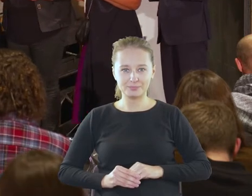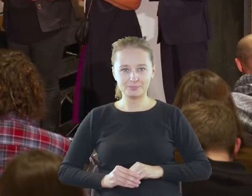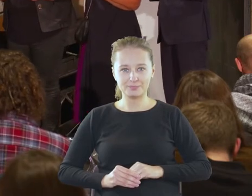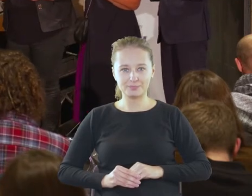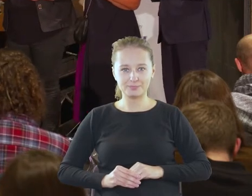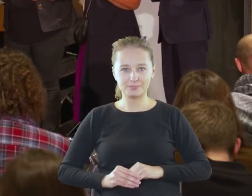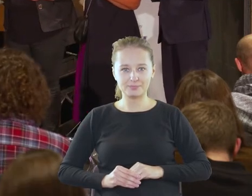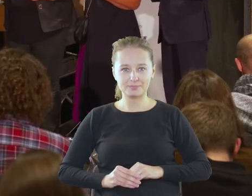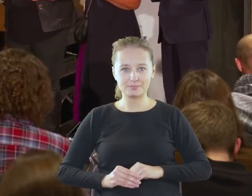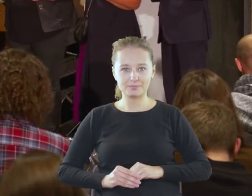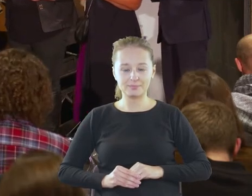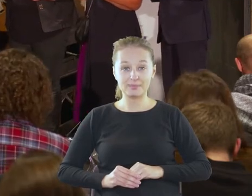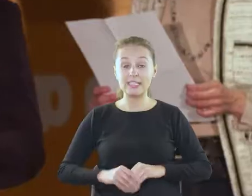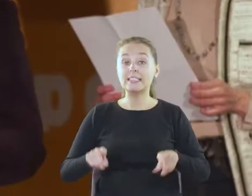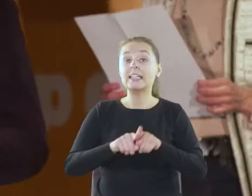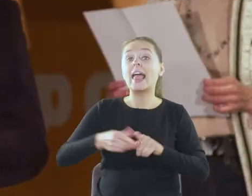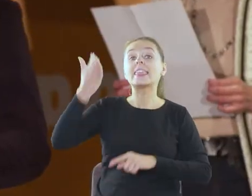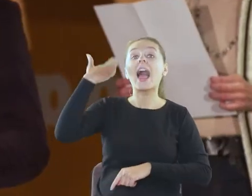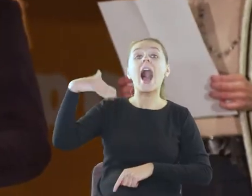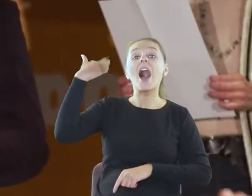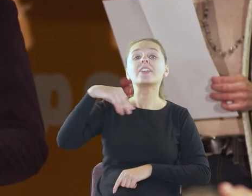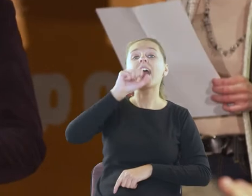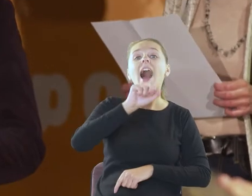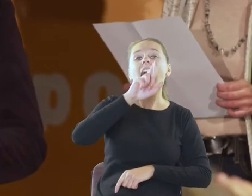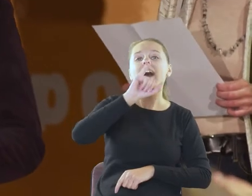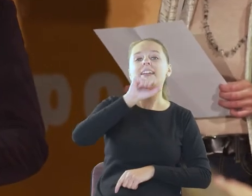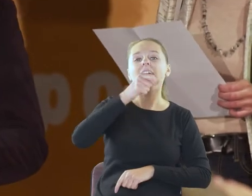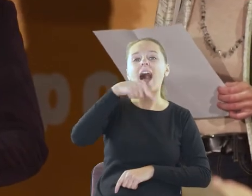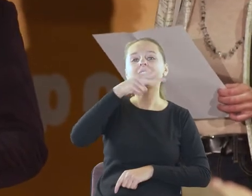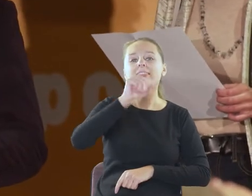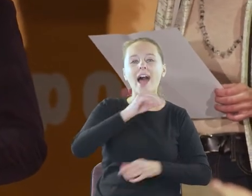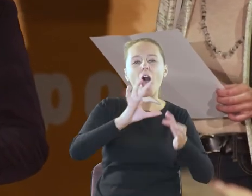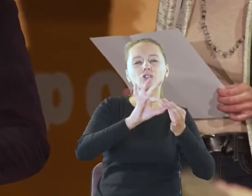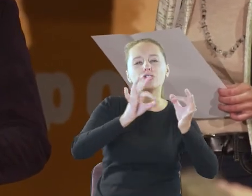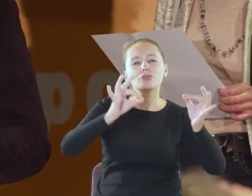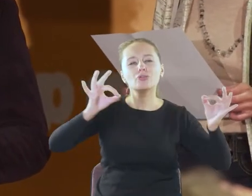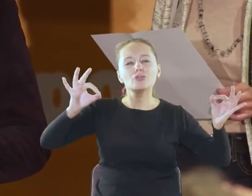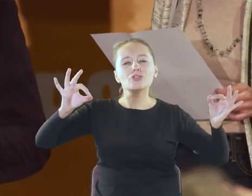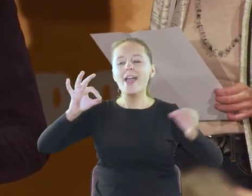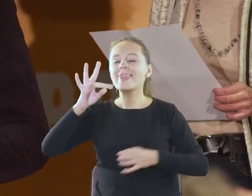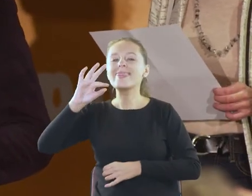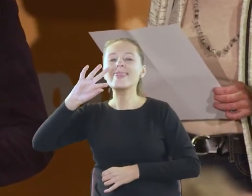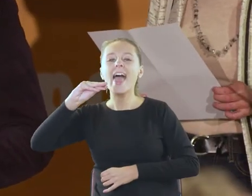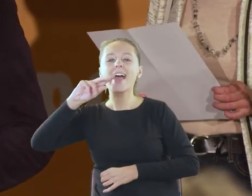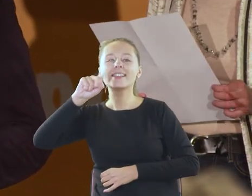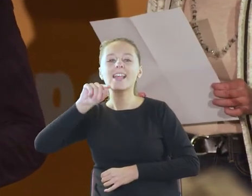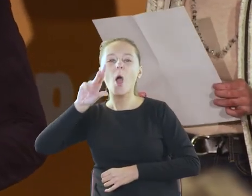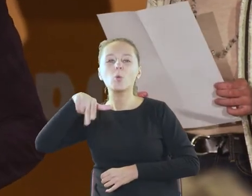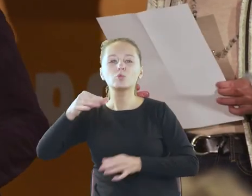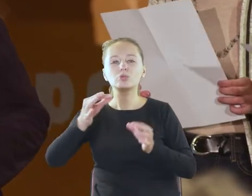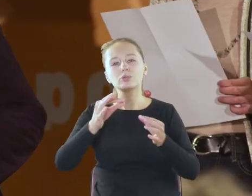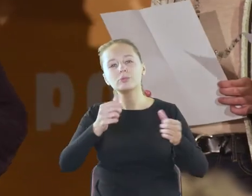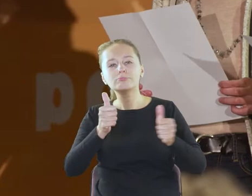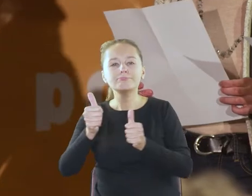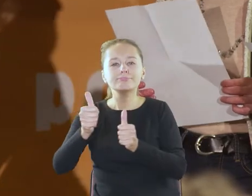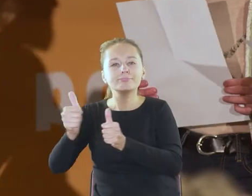Tak jak kiedyś Ariadna ciągnęła Tezeusza do labiryntu książek, już możemy